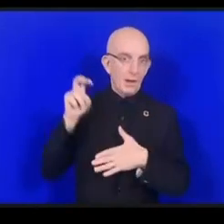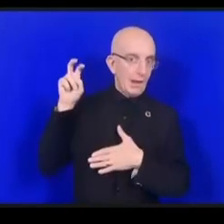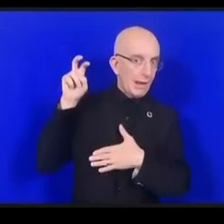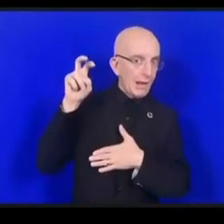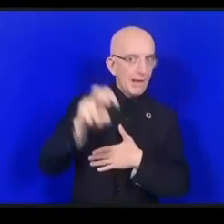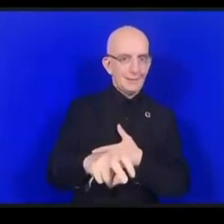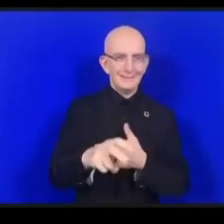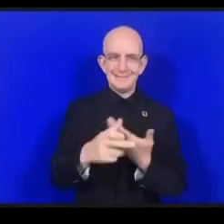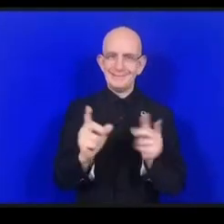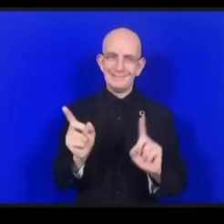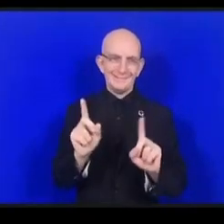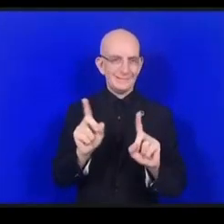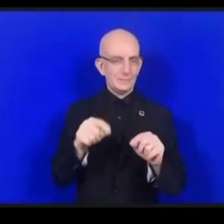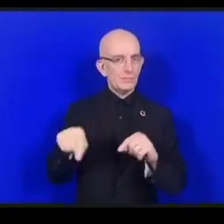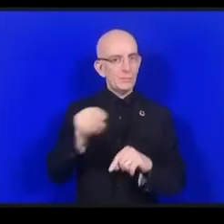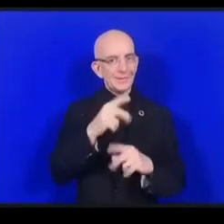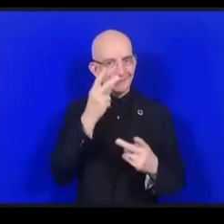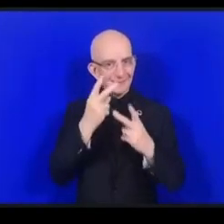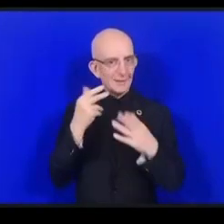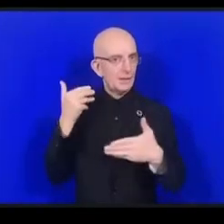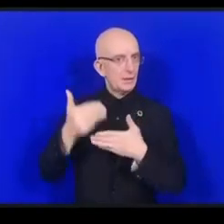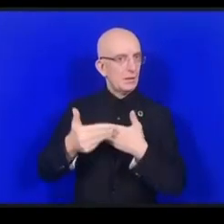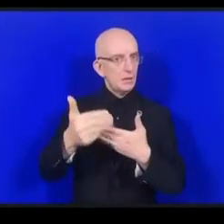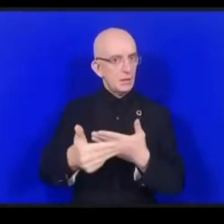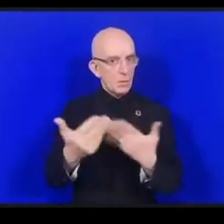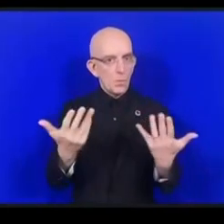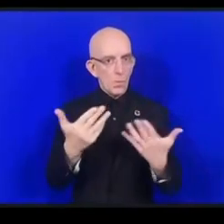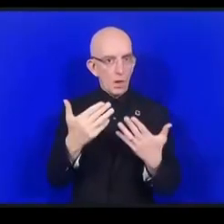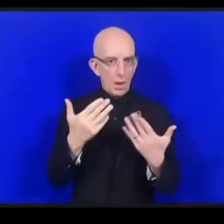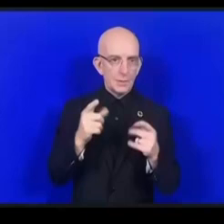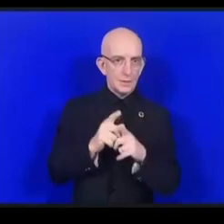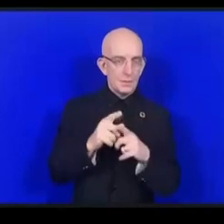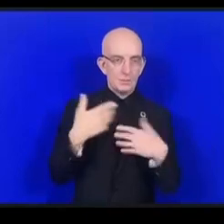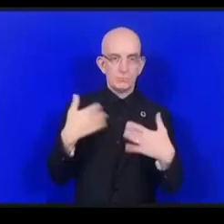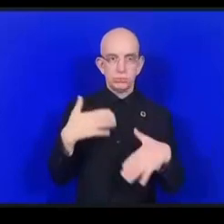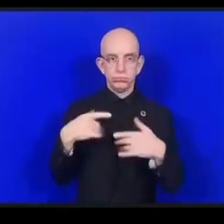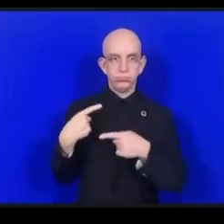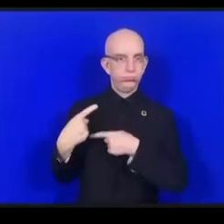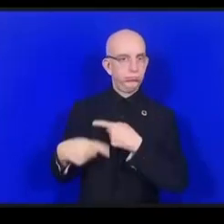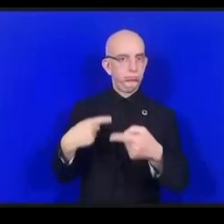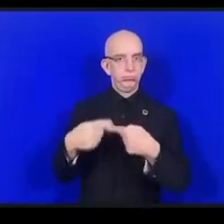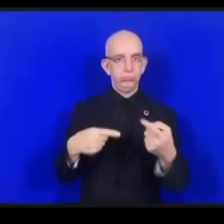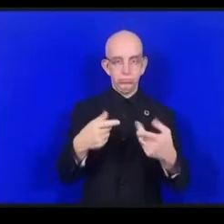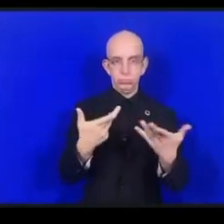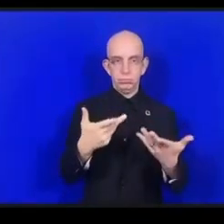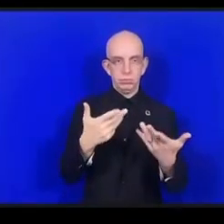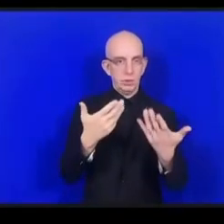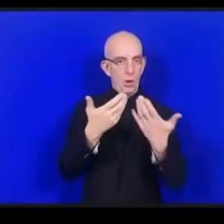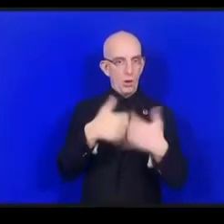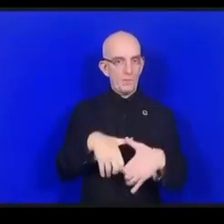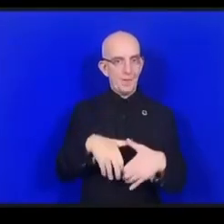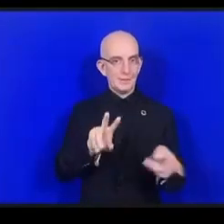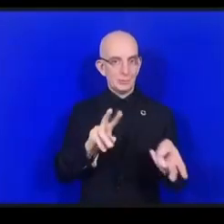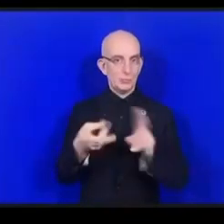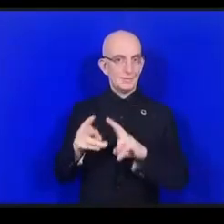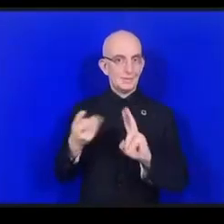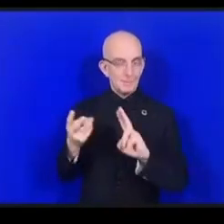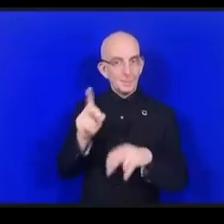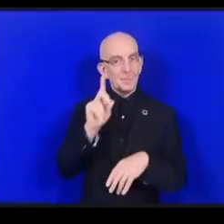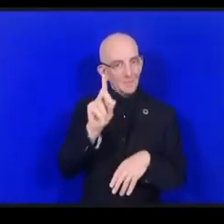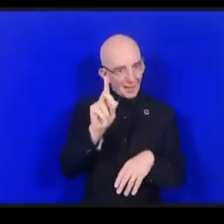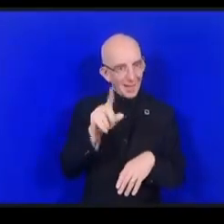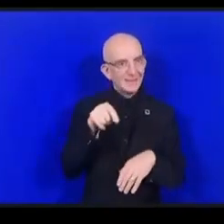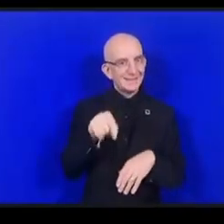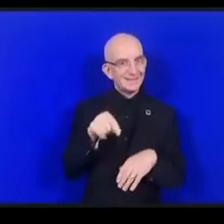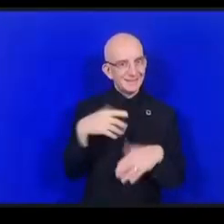كبيرا فيما يتعلق بالترجمة الفورية كل هذه المسائل يجب أن نضعها نصب عيوننا